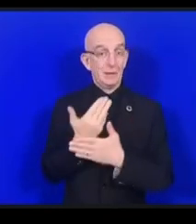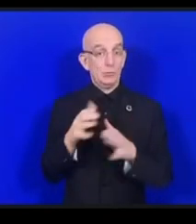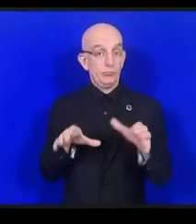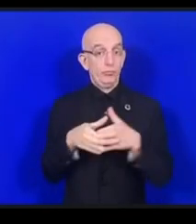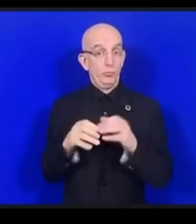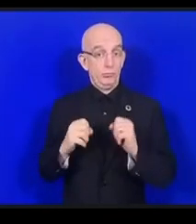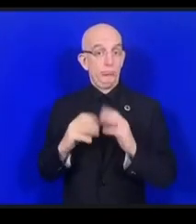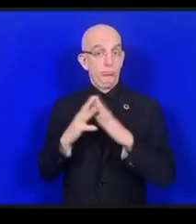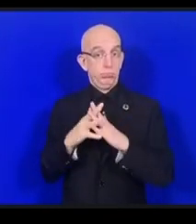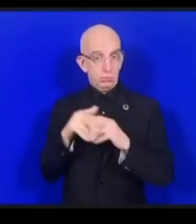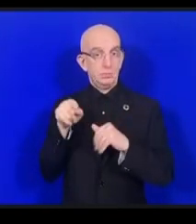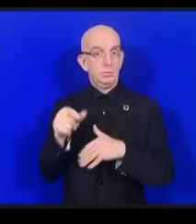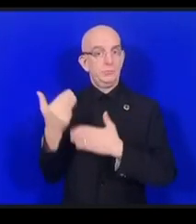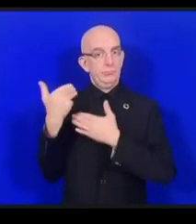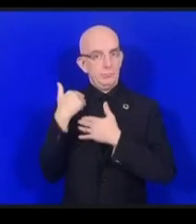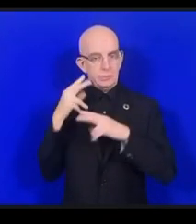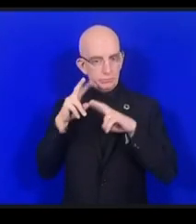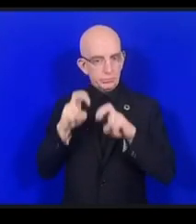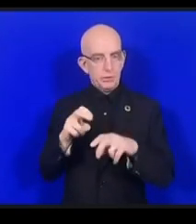DNS2 notamment